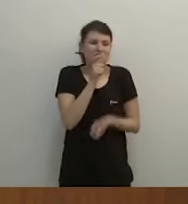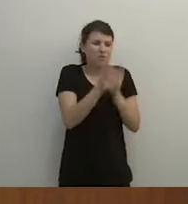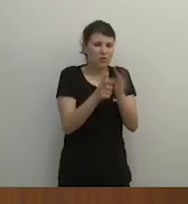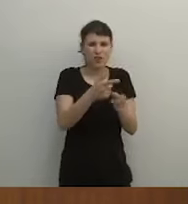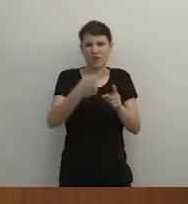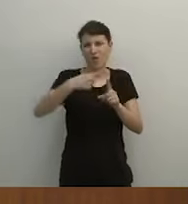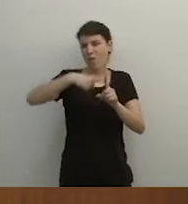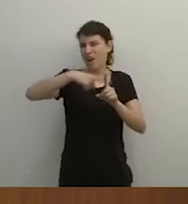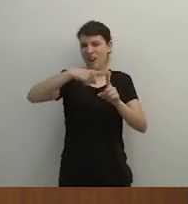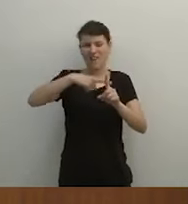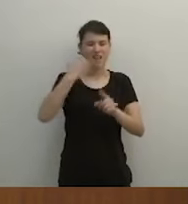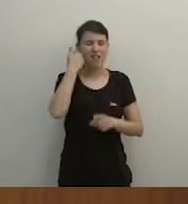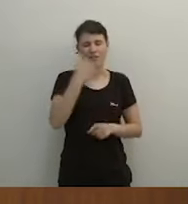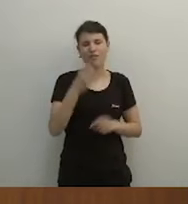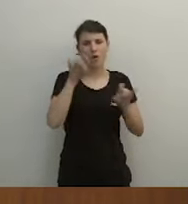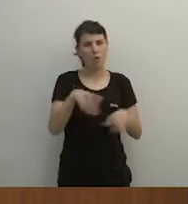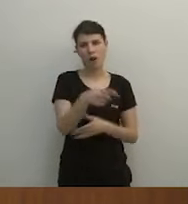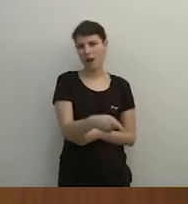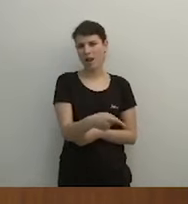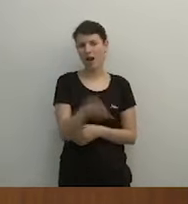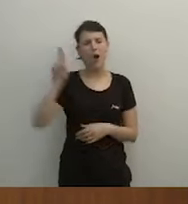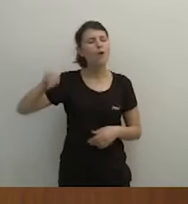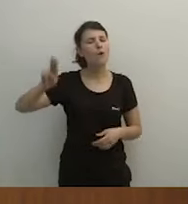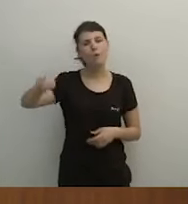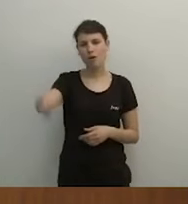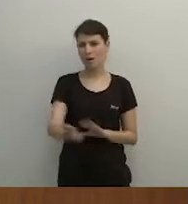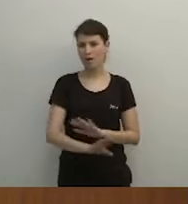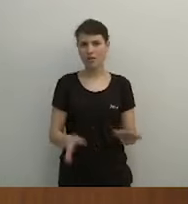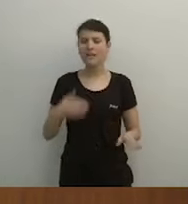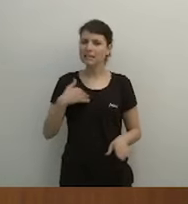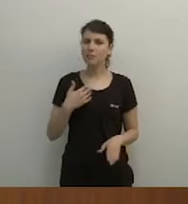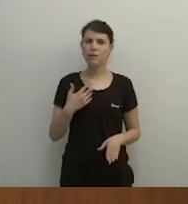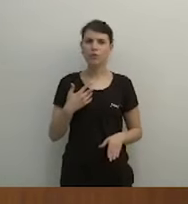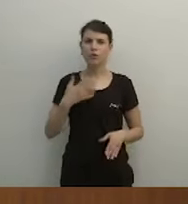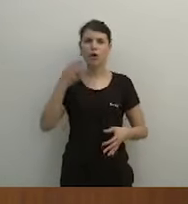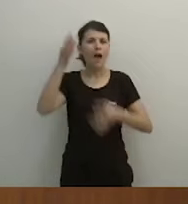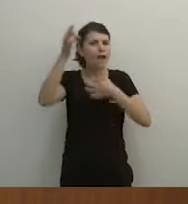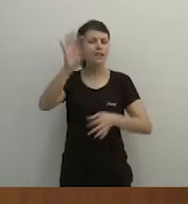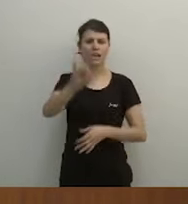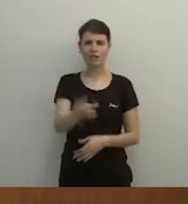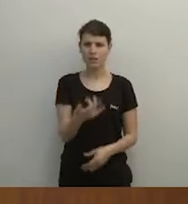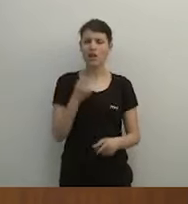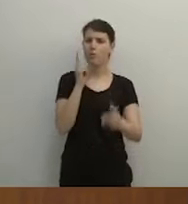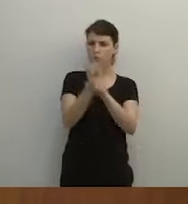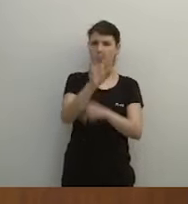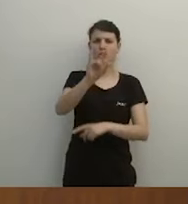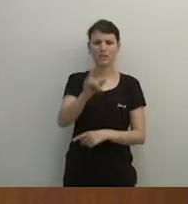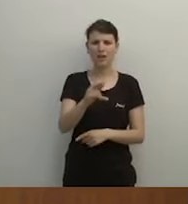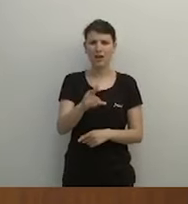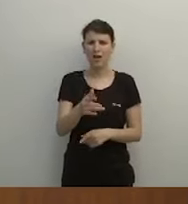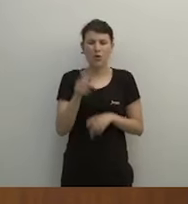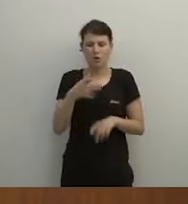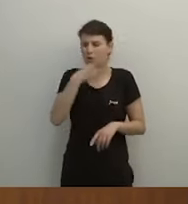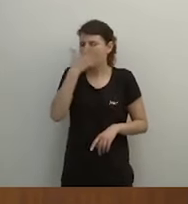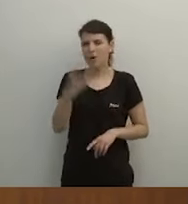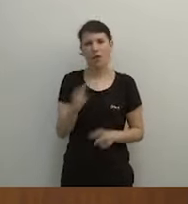caliu. Mai. Mai. Hem sigut exigents. Hem fet oposició, però mai hem fet això. Això és